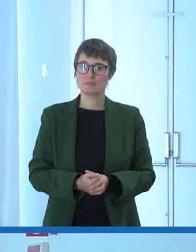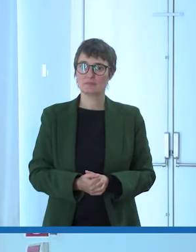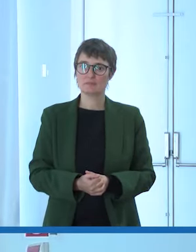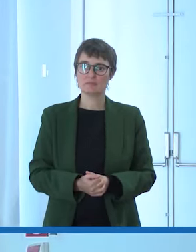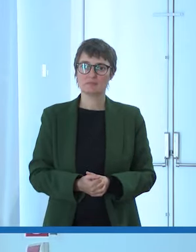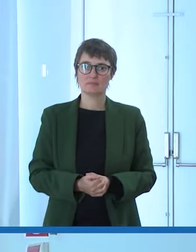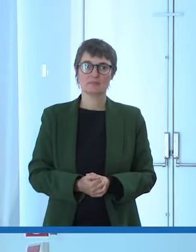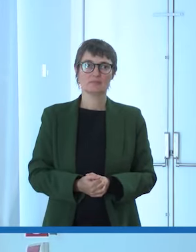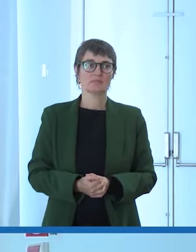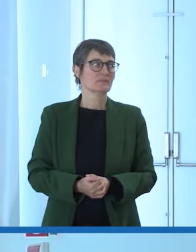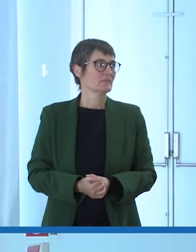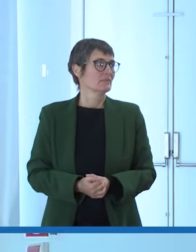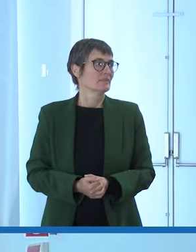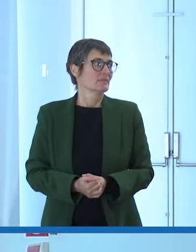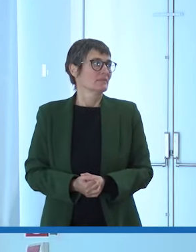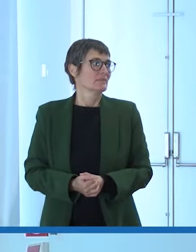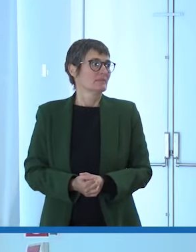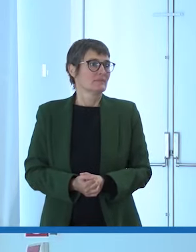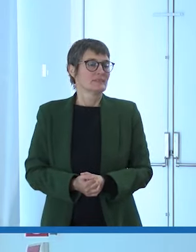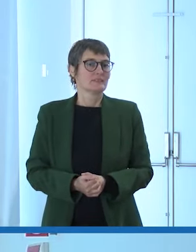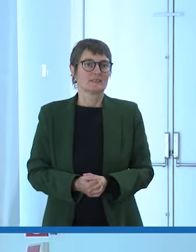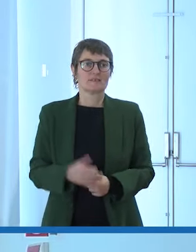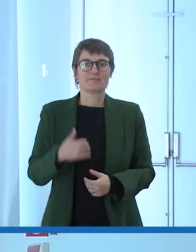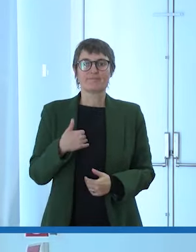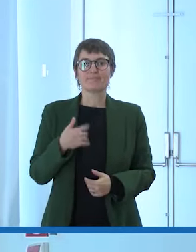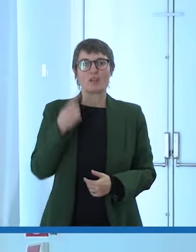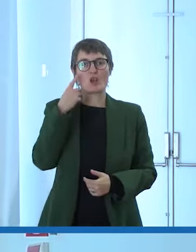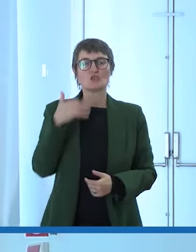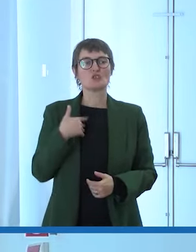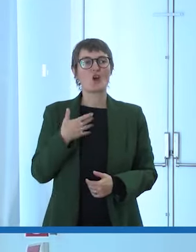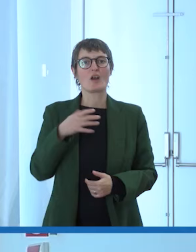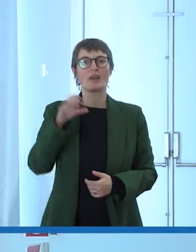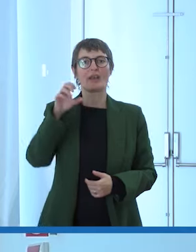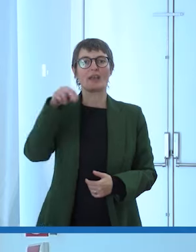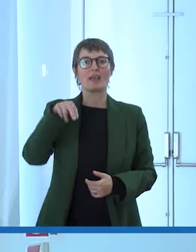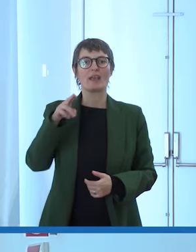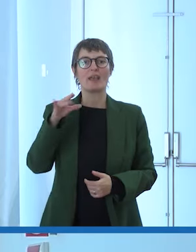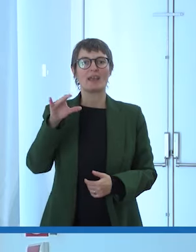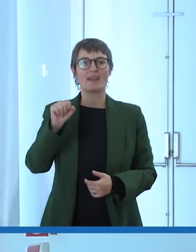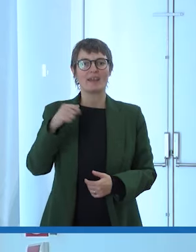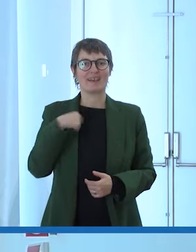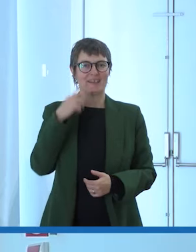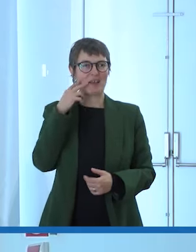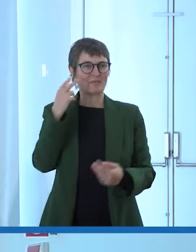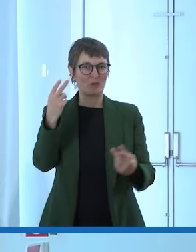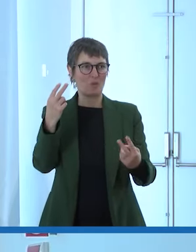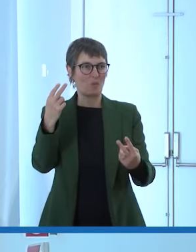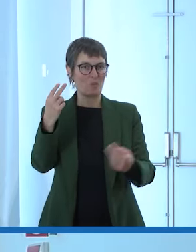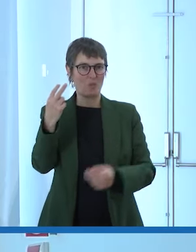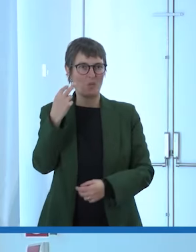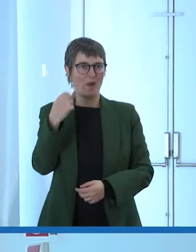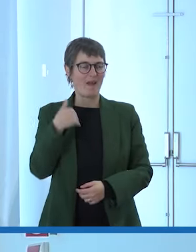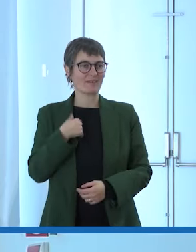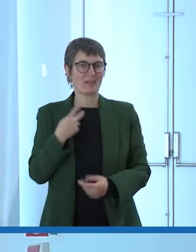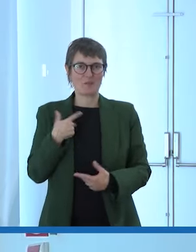allora io so che Enrica ci sta guardando quindi la salutiamo davvero